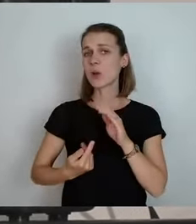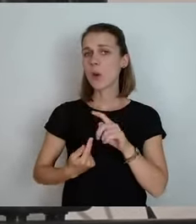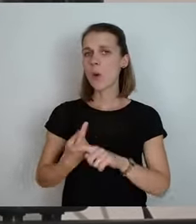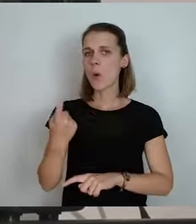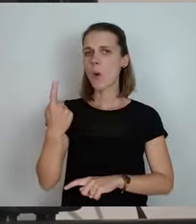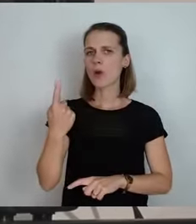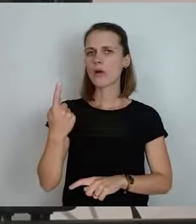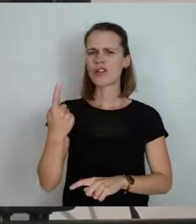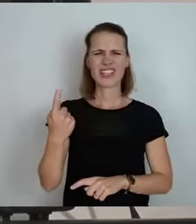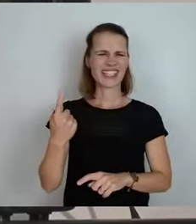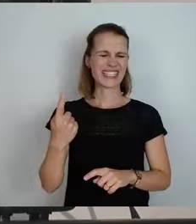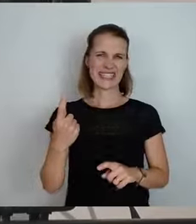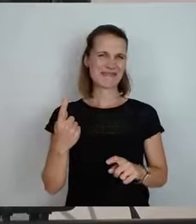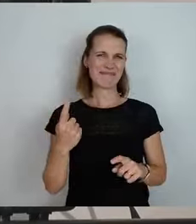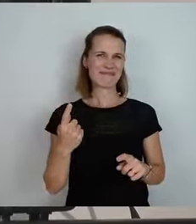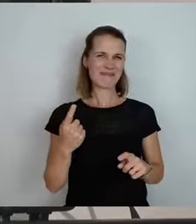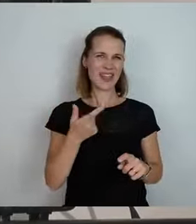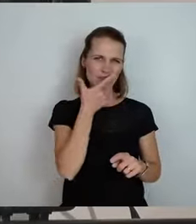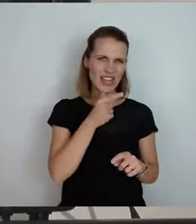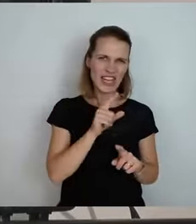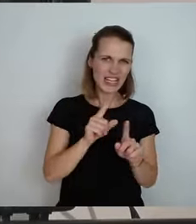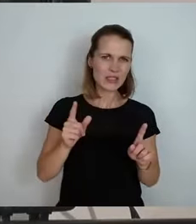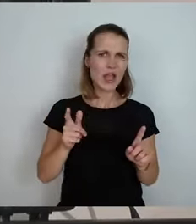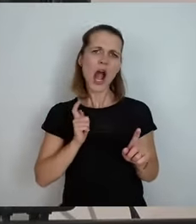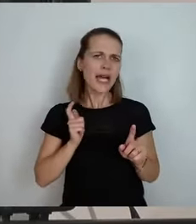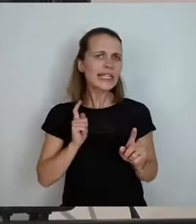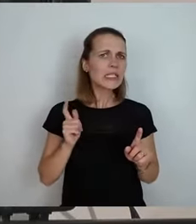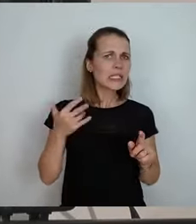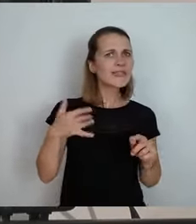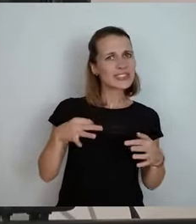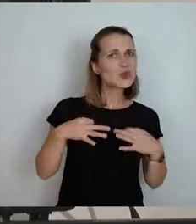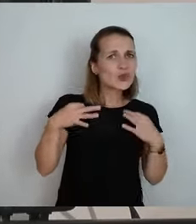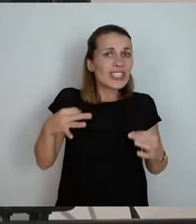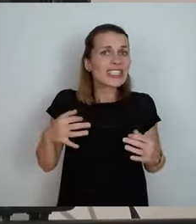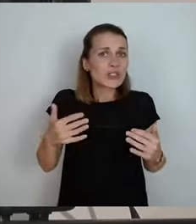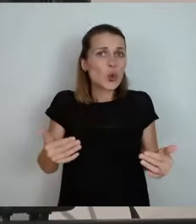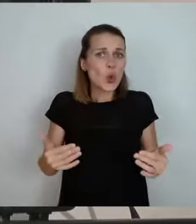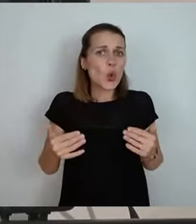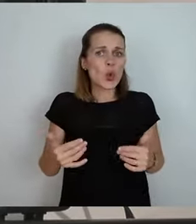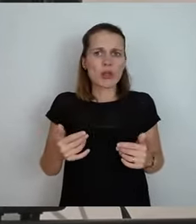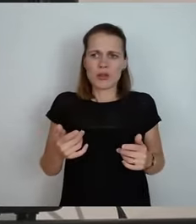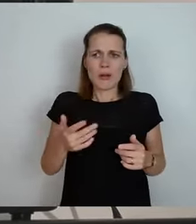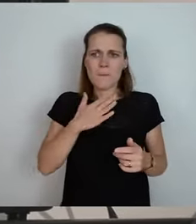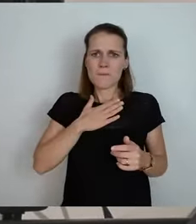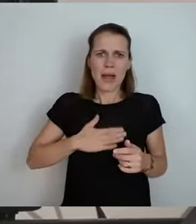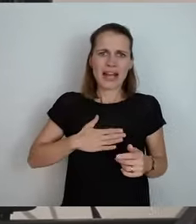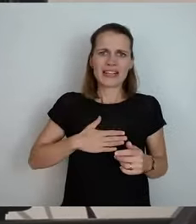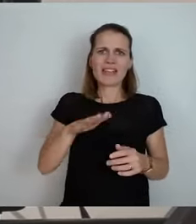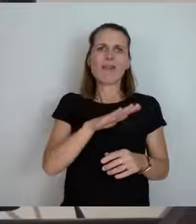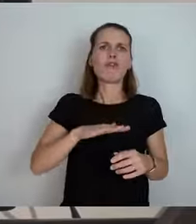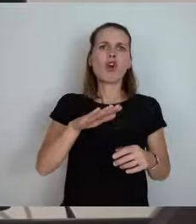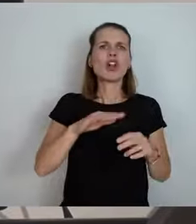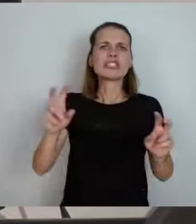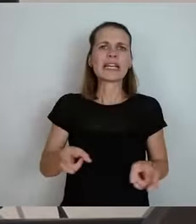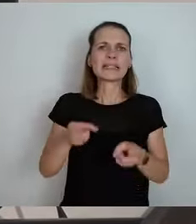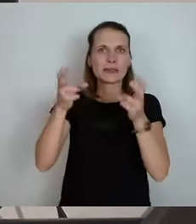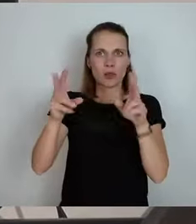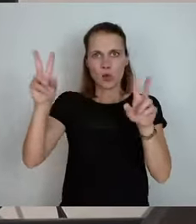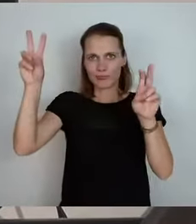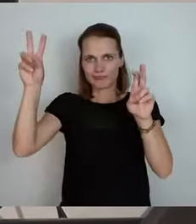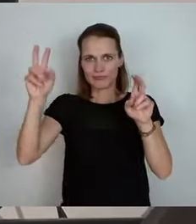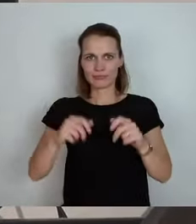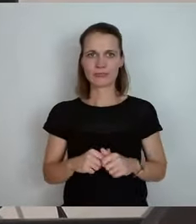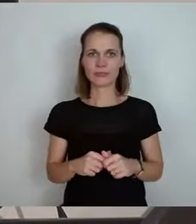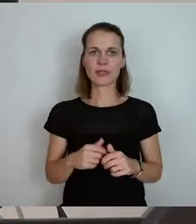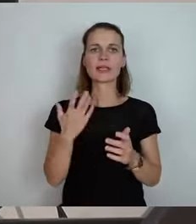wollte ich eigentlich nicht. Ich war eigentlich ganz zufrieden, so wie es gewesen ist und ich will jetzt keine Volkserziehung haben. Also von daher bin ich dann wieder